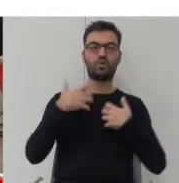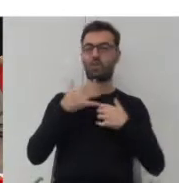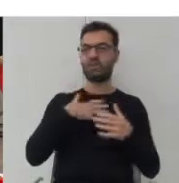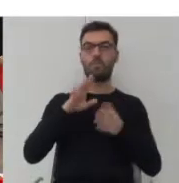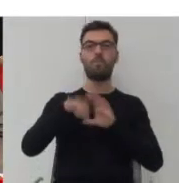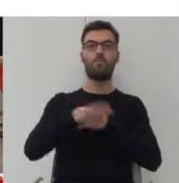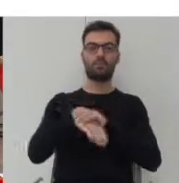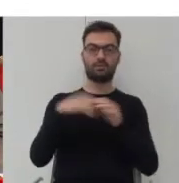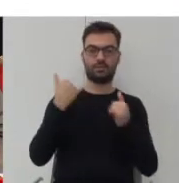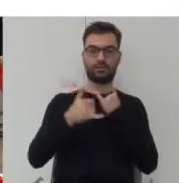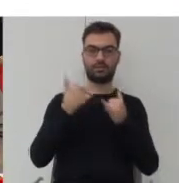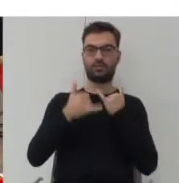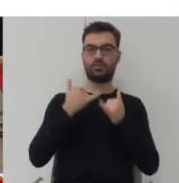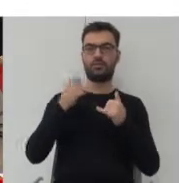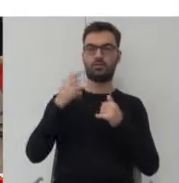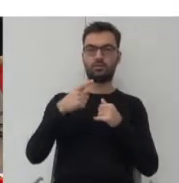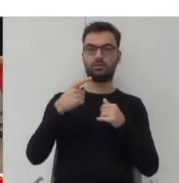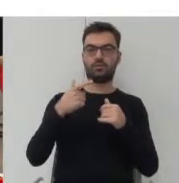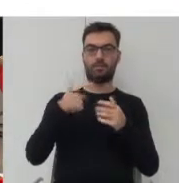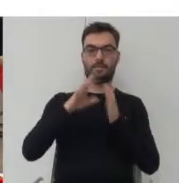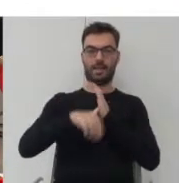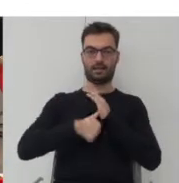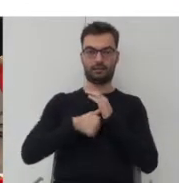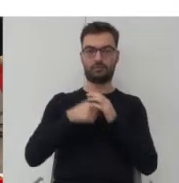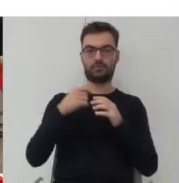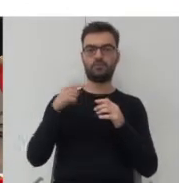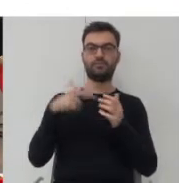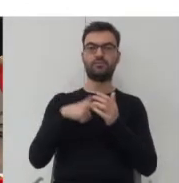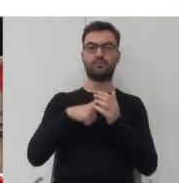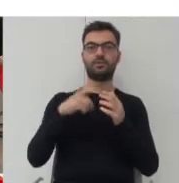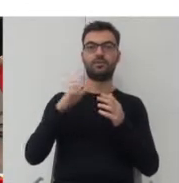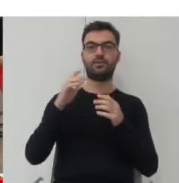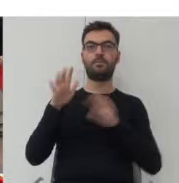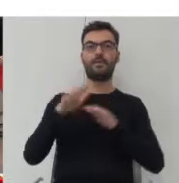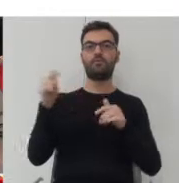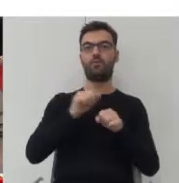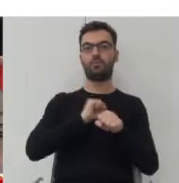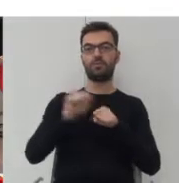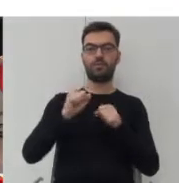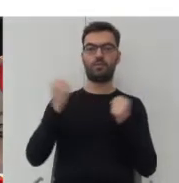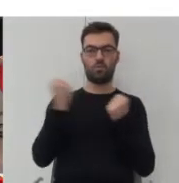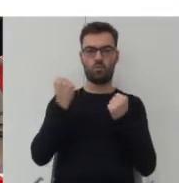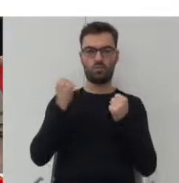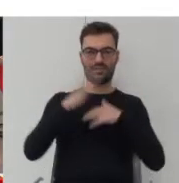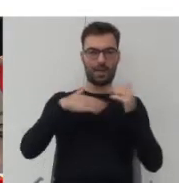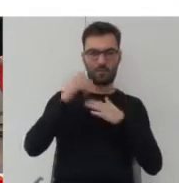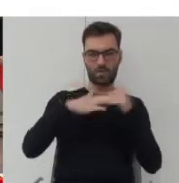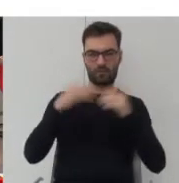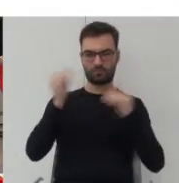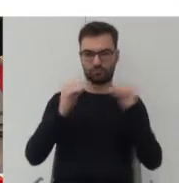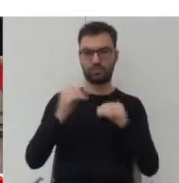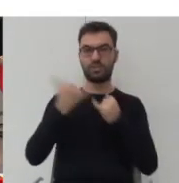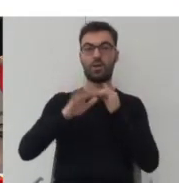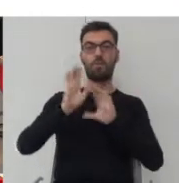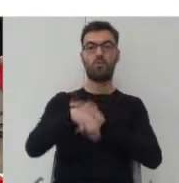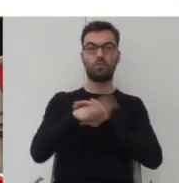znajduje się w mieście, czyli w miejscu, które teoretycznie powinno być gęsto zabudowane, jakakolwiek pustka, to w